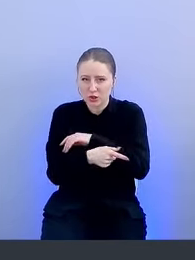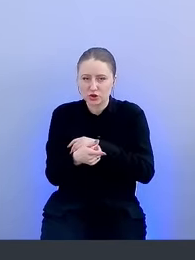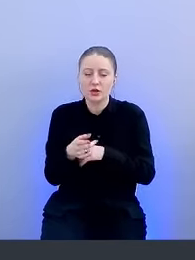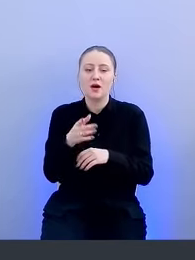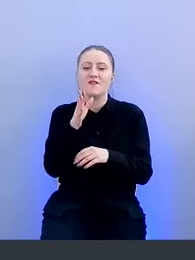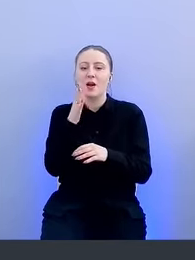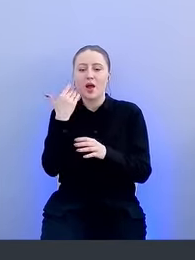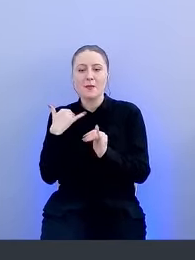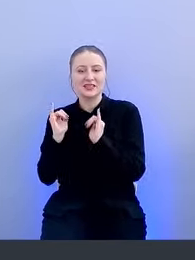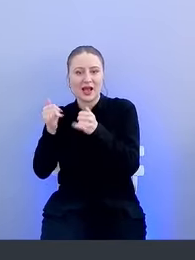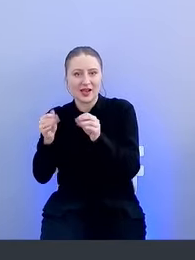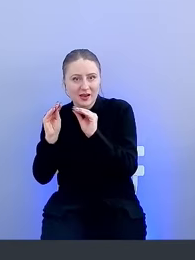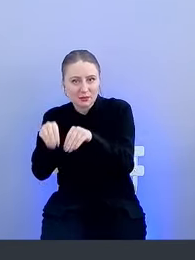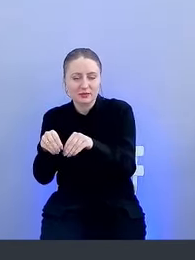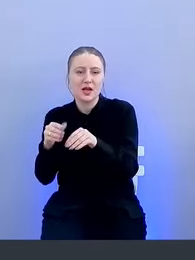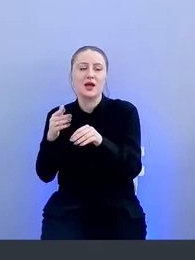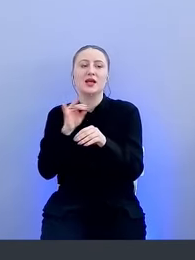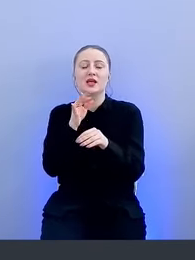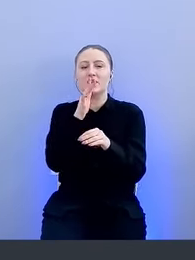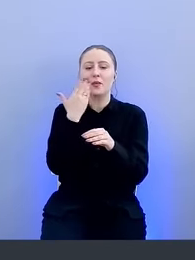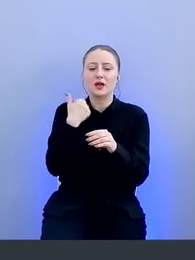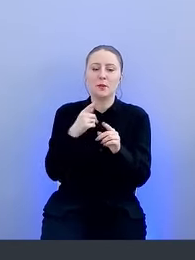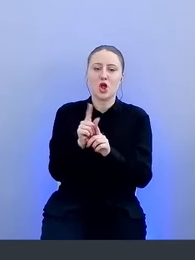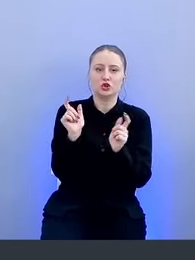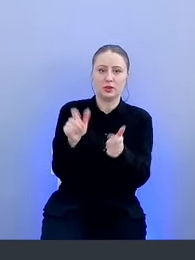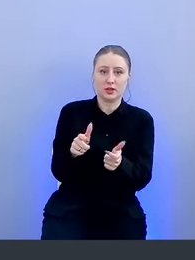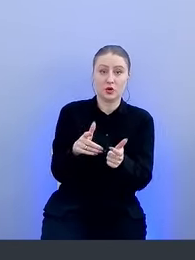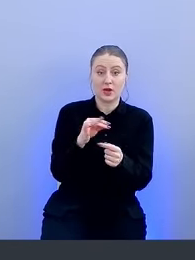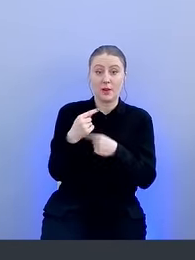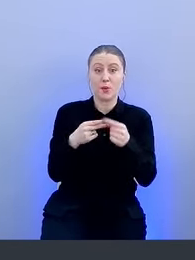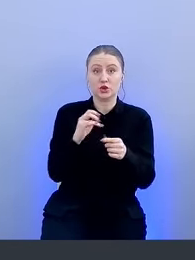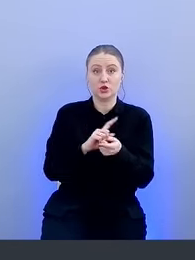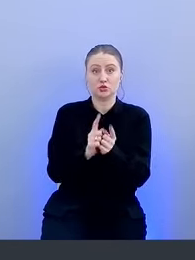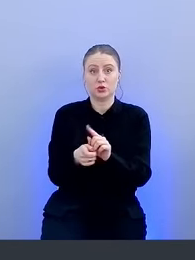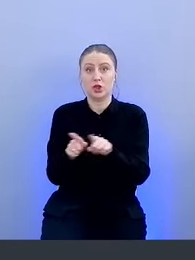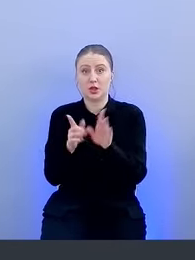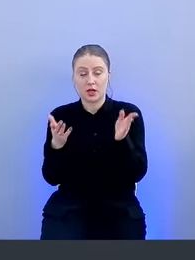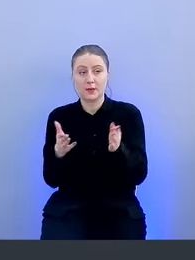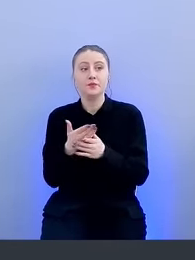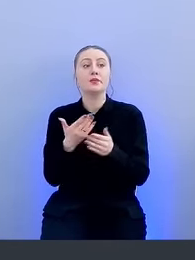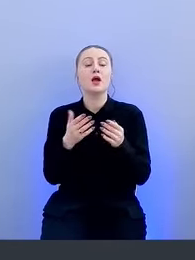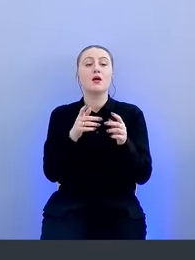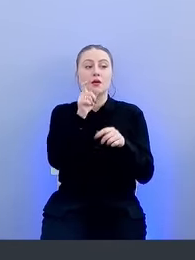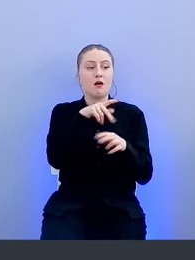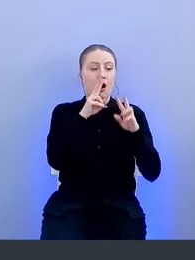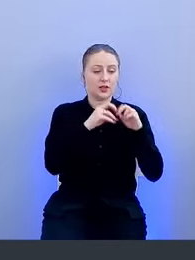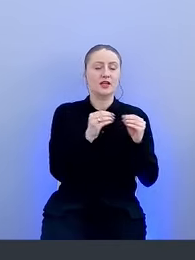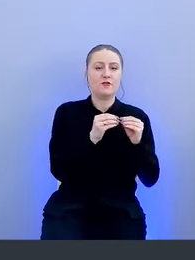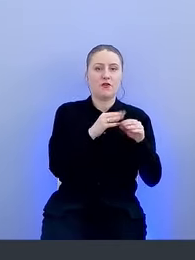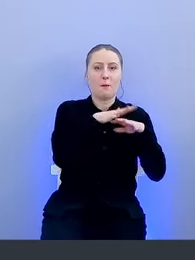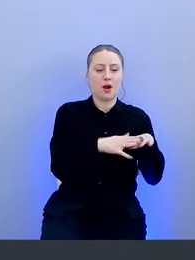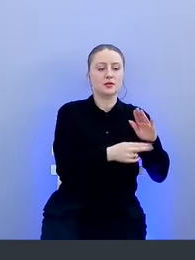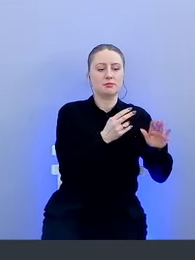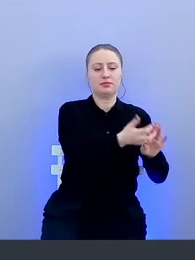залили утечку, время, когда выставили блокировку. Процесс стал выглядеть следующим образом. Аналитик также выкачал, адаптировал базу. Затем заливал